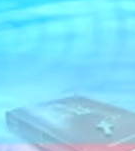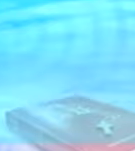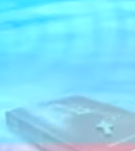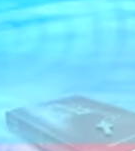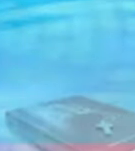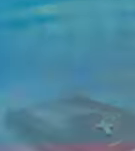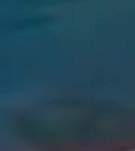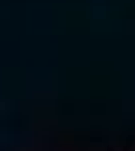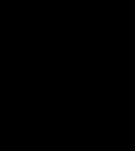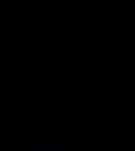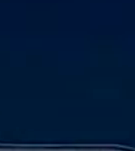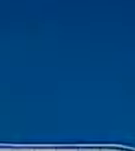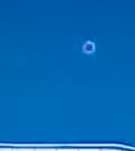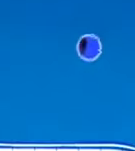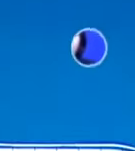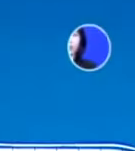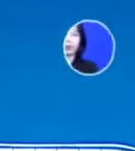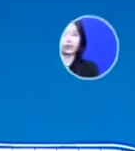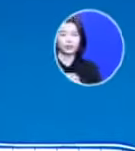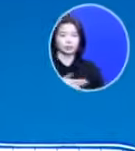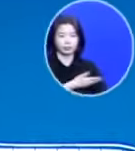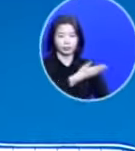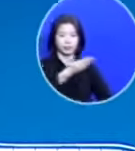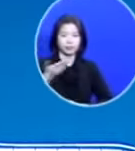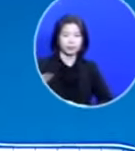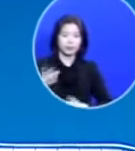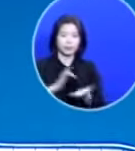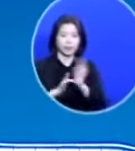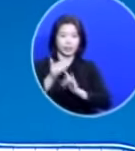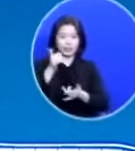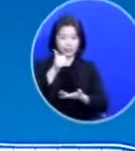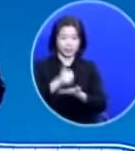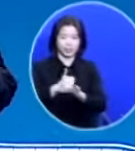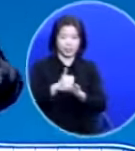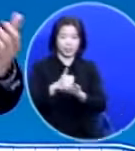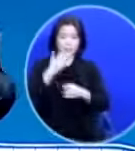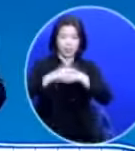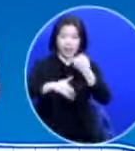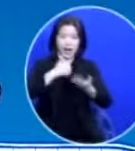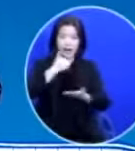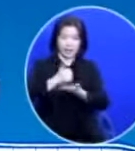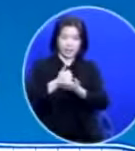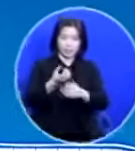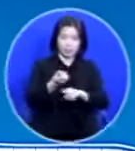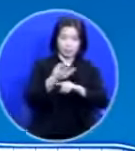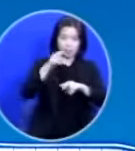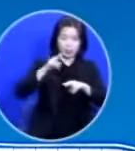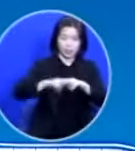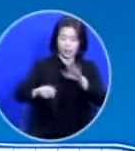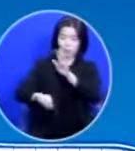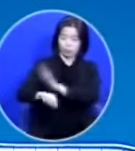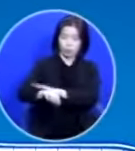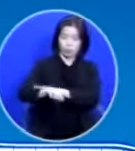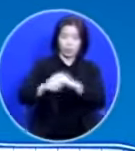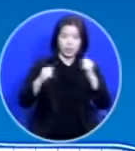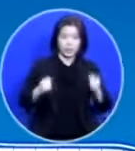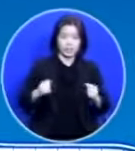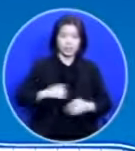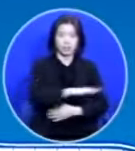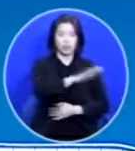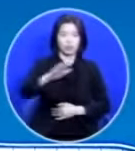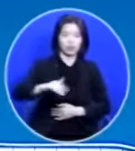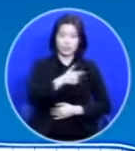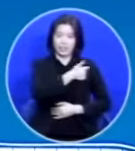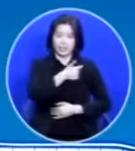곧 사라집니다 여러분 예수님 하나님 보좌 우편에 계시는 우리의 대제사장